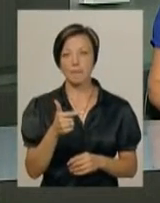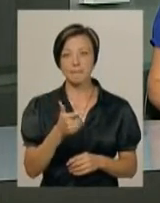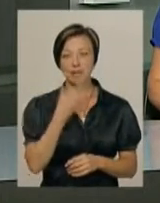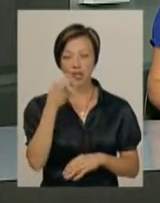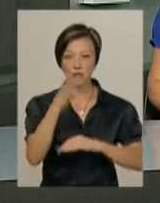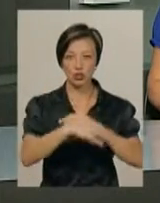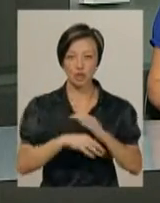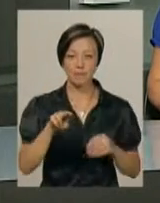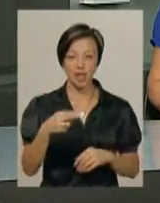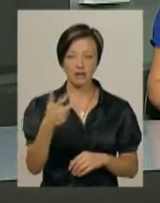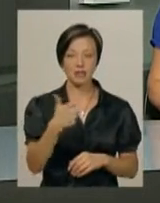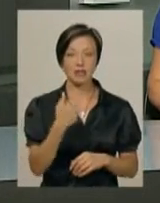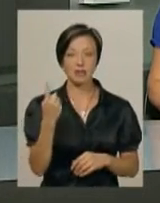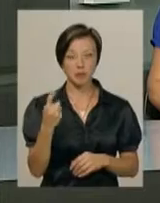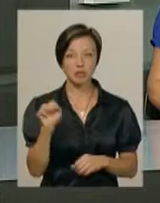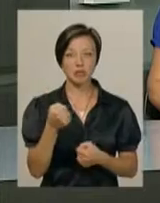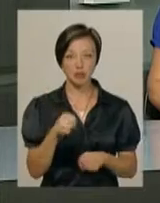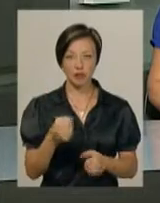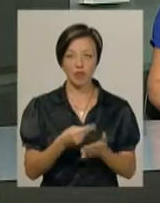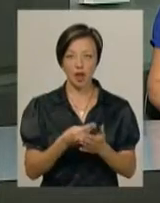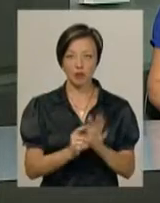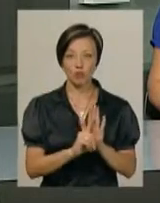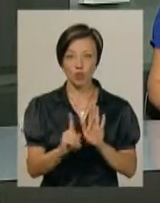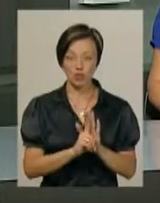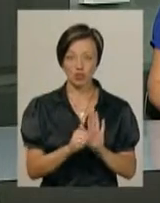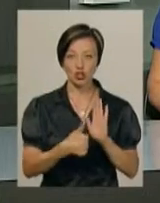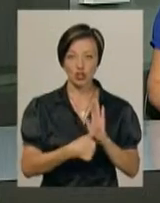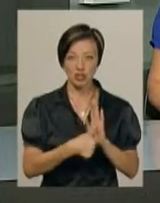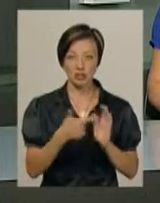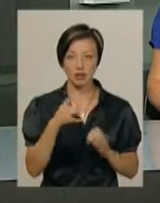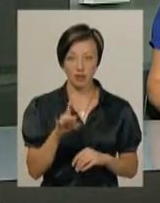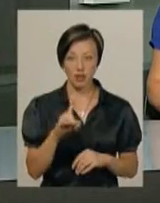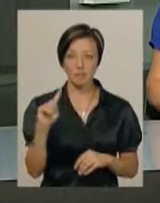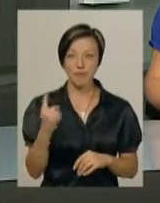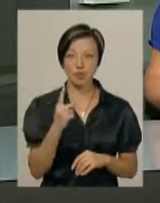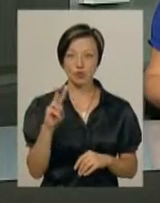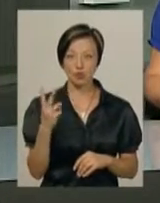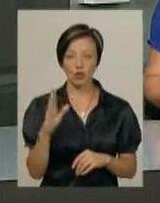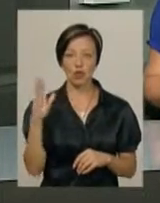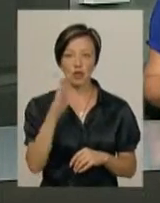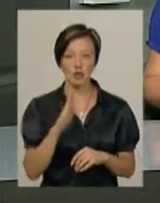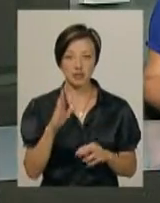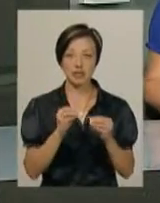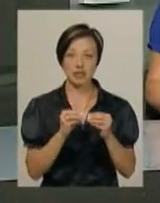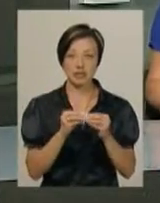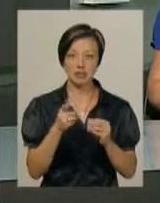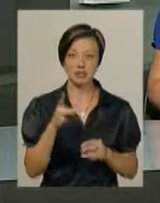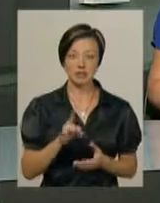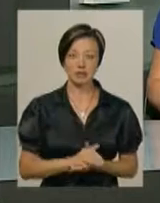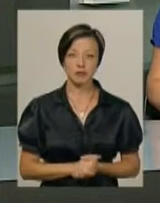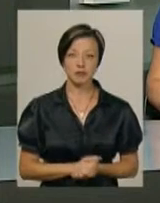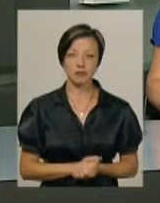У п'ятницю 31 серпня вартість проїзду становитиме 6 гривень, 1 і 2 вересня – 10 гривень.